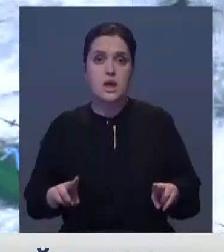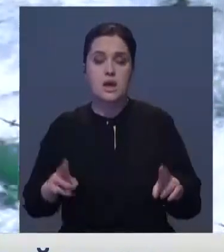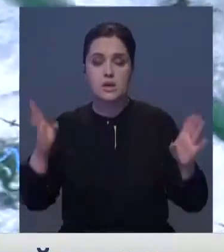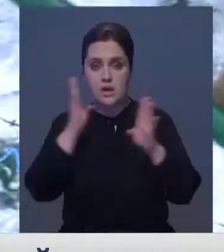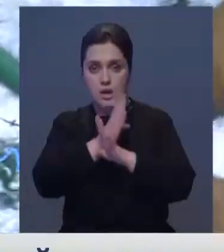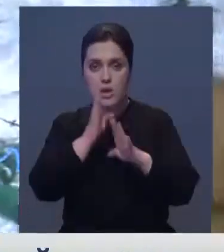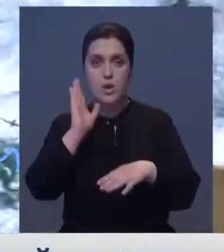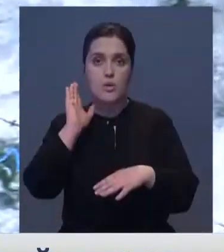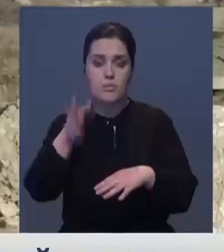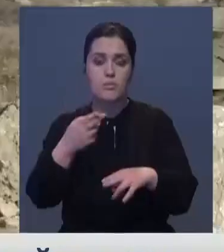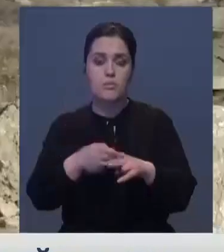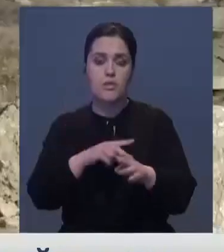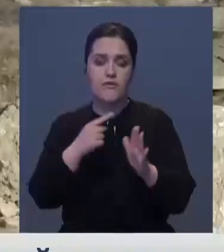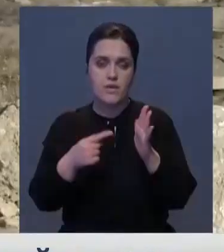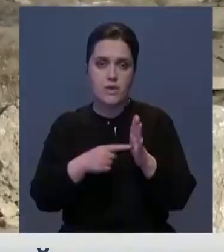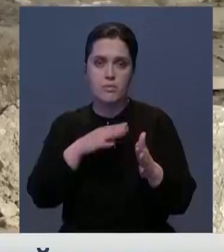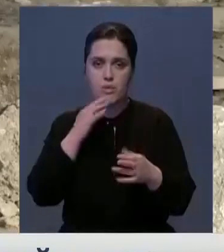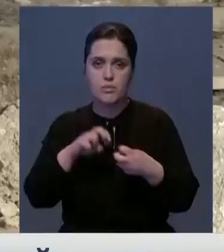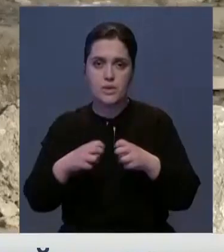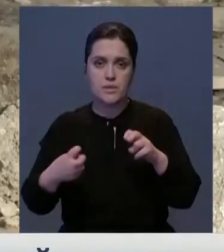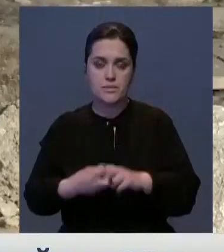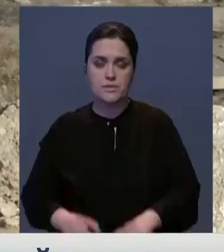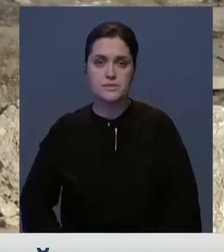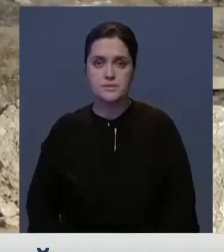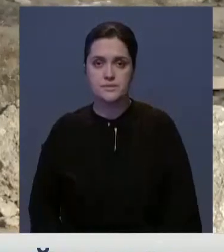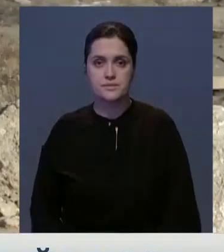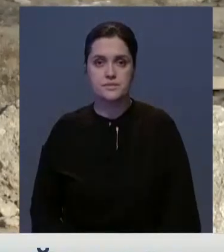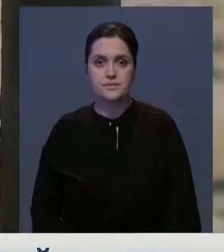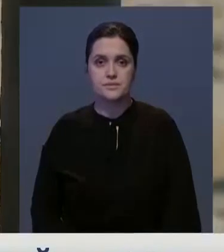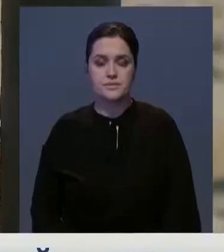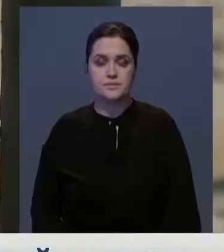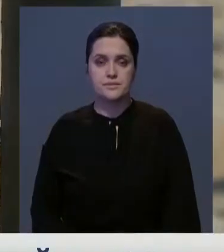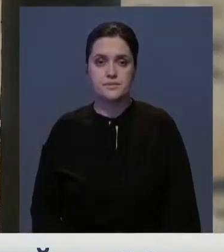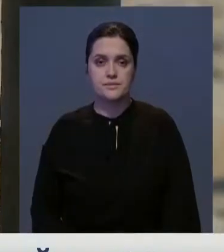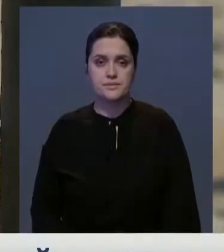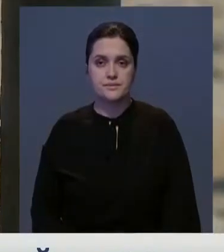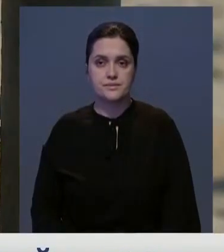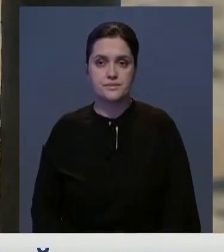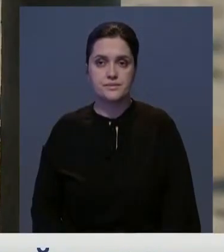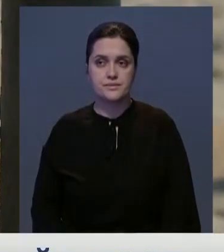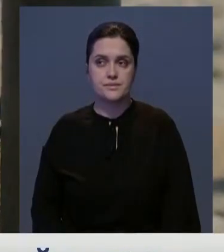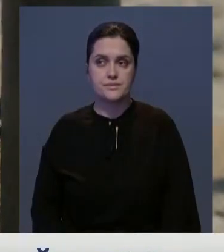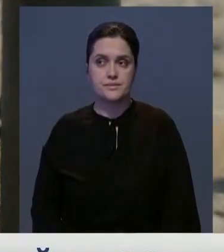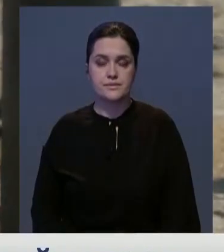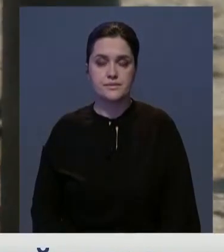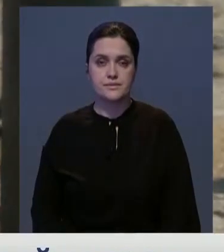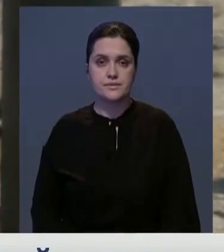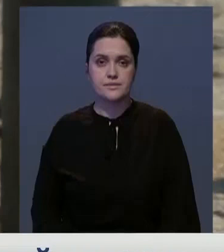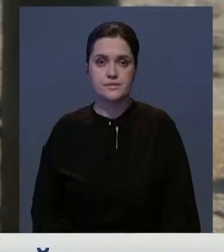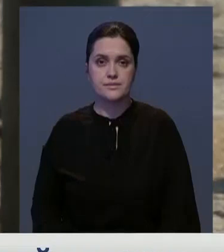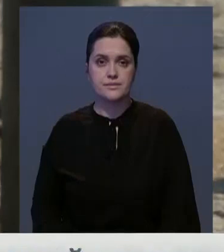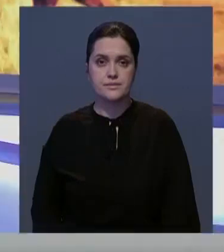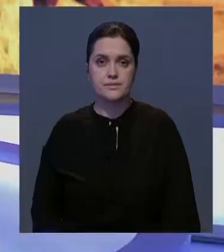намерены поднять широкий спектр вопросов. Улжан Зайдильдина, Кристина Алмаз, Казаханат Инсибаев, Казаларинская область, Хабар-24.